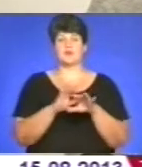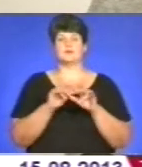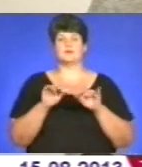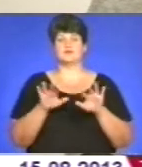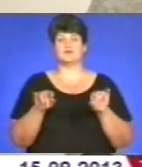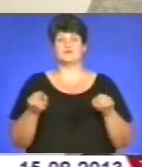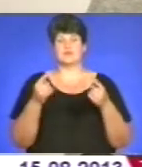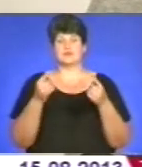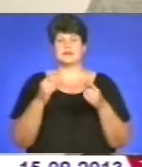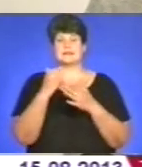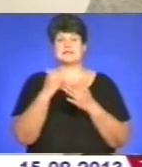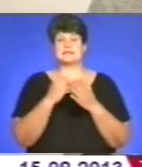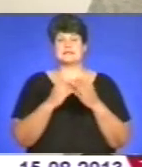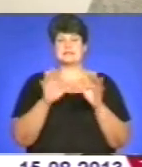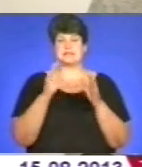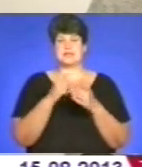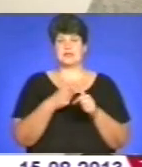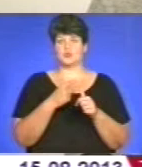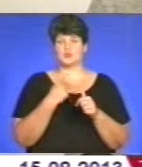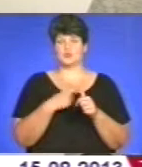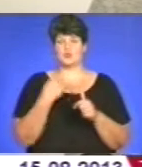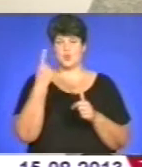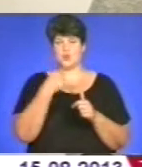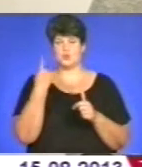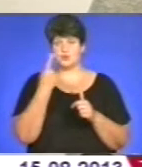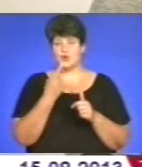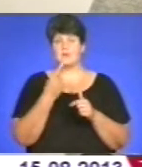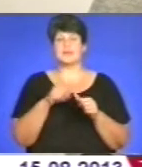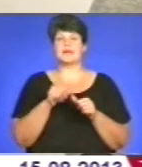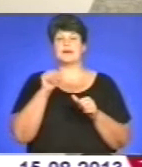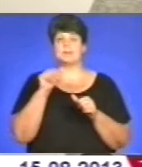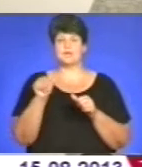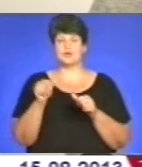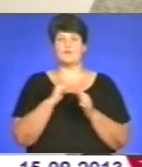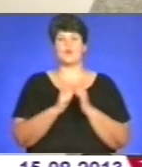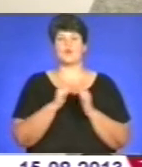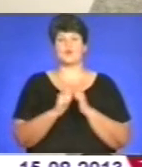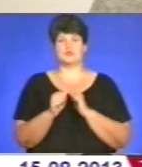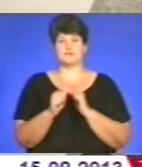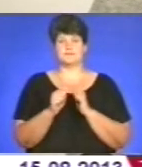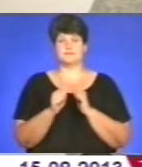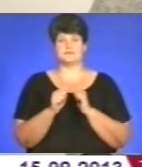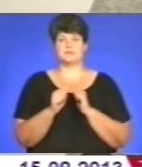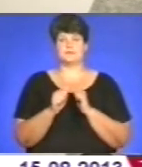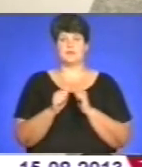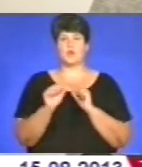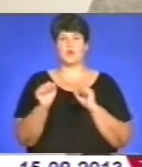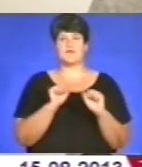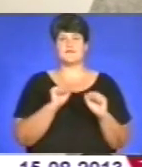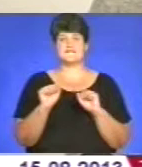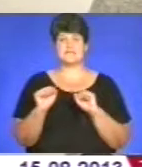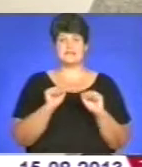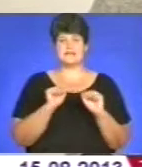становлення статусу особи. І, окрім того, кожні управління